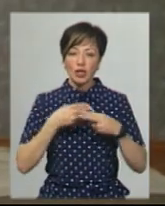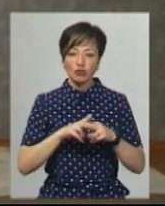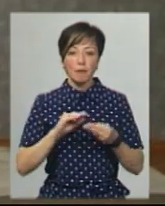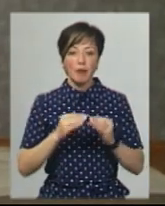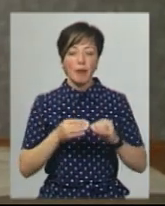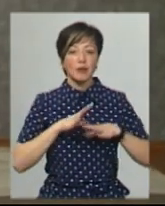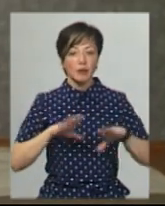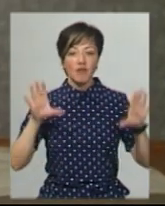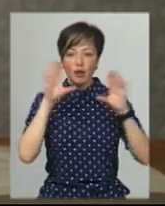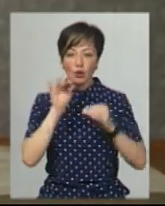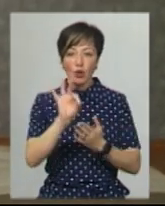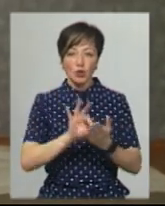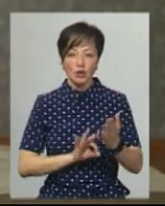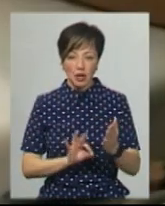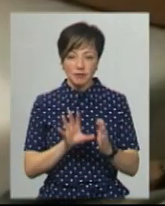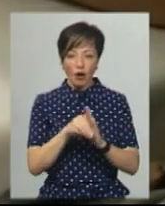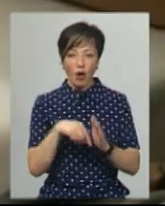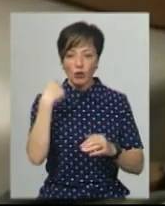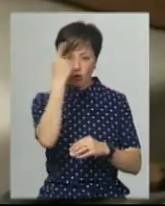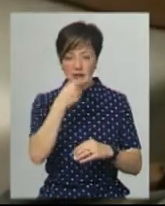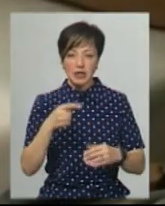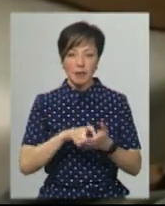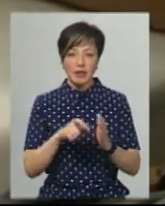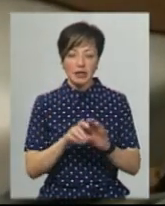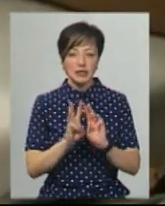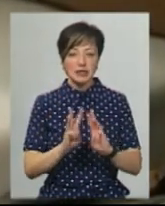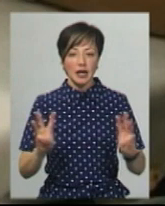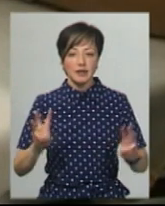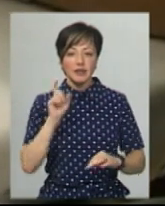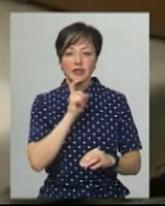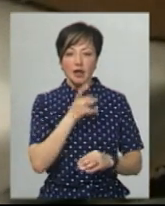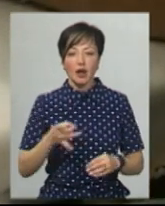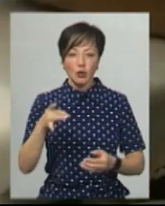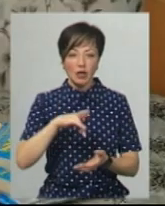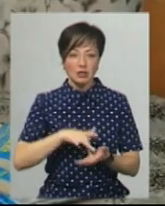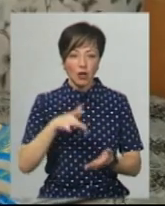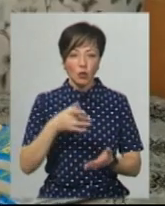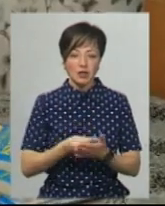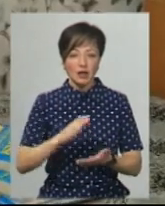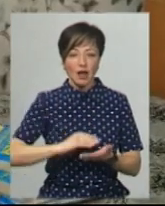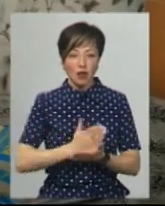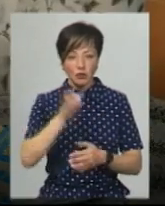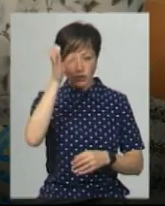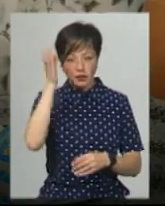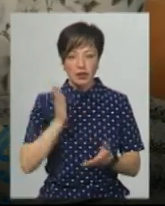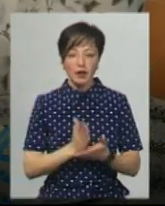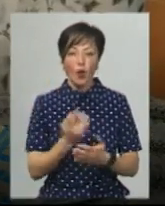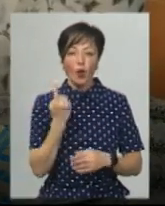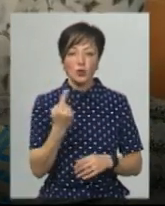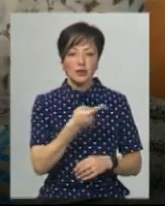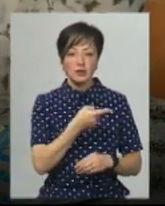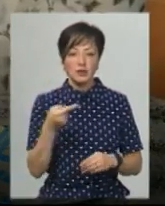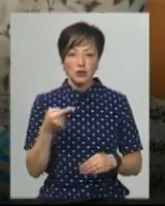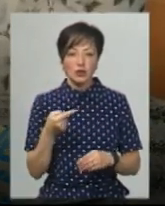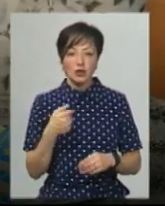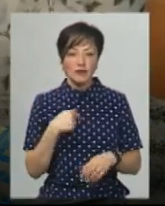проблем не було. Вдалось одразу зайти в особистий кабінет на сайті Вінницького регіонального центру оцінювання якості освіти. Напевно, є лише один міно – це те, що